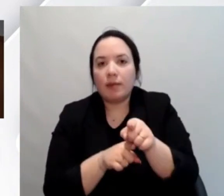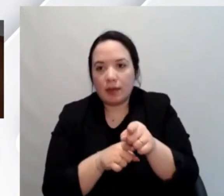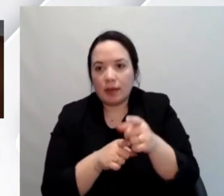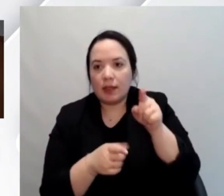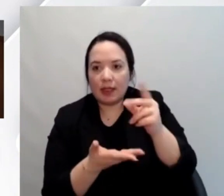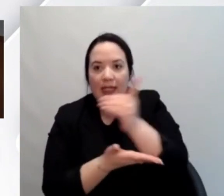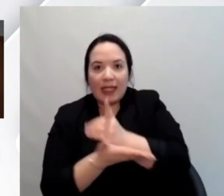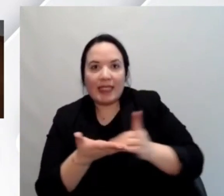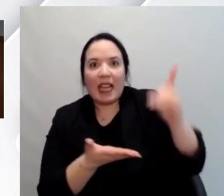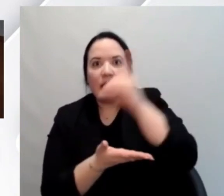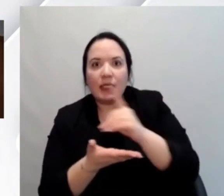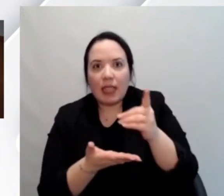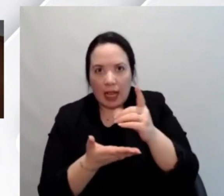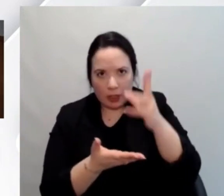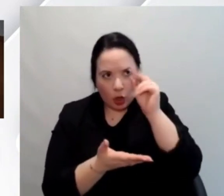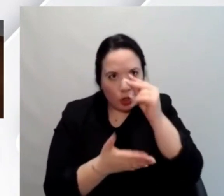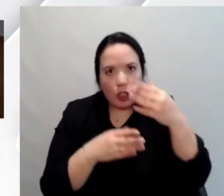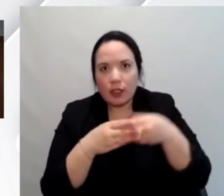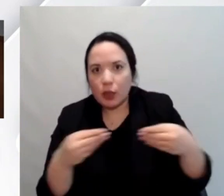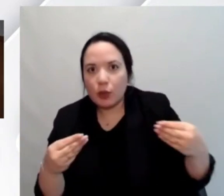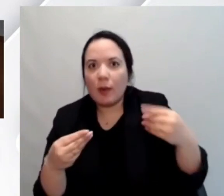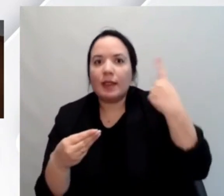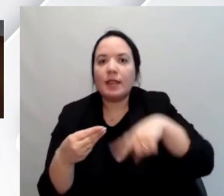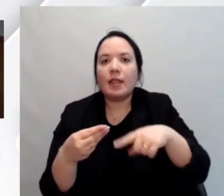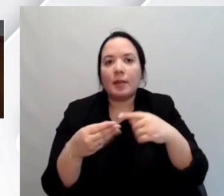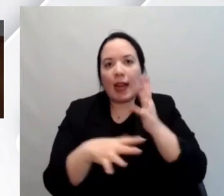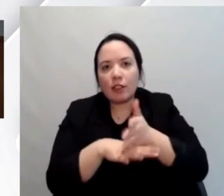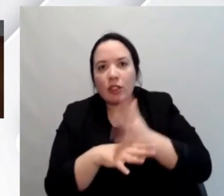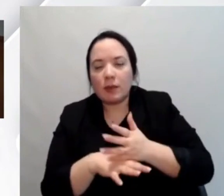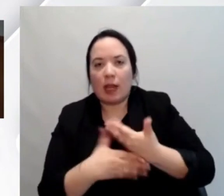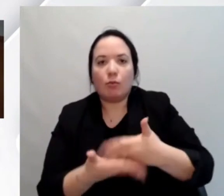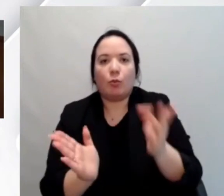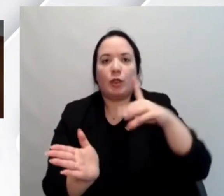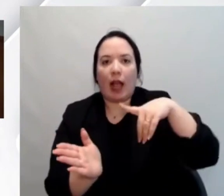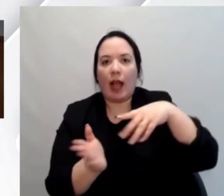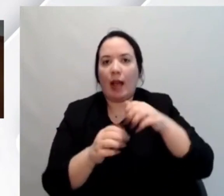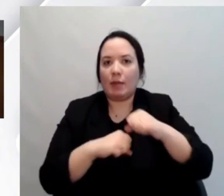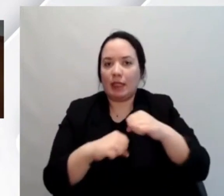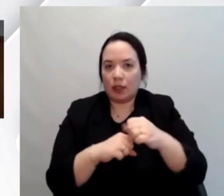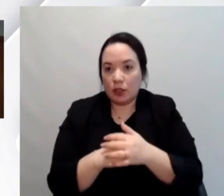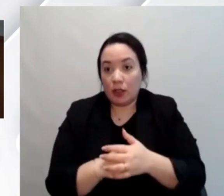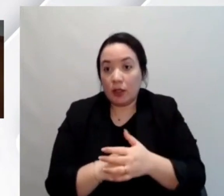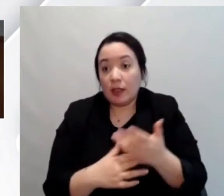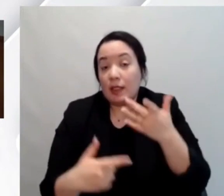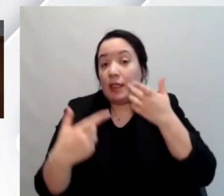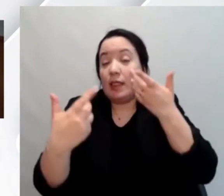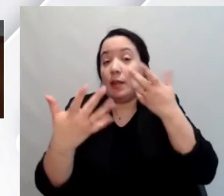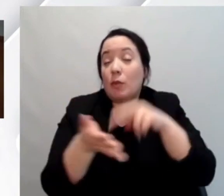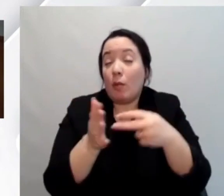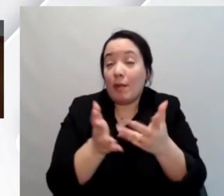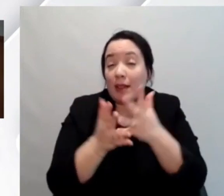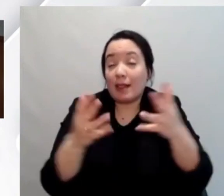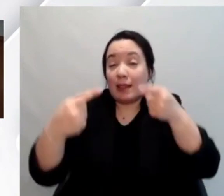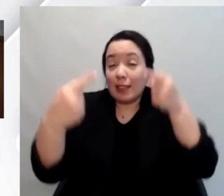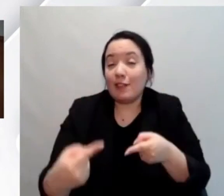conoscenza e strumenti per creare servizi digitale pubblica amministrazione la sfida più grande è la conoscenza secondo me sono con